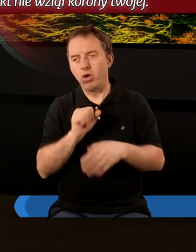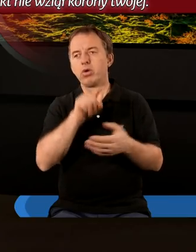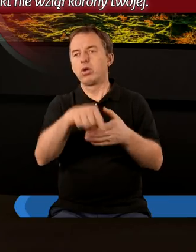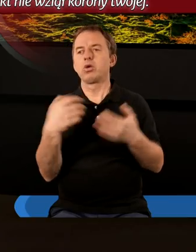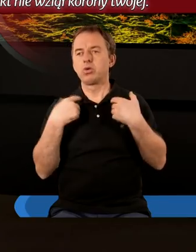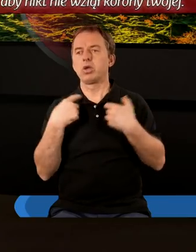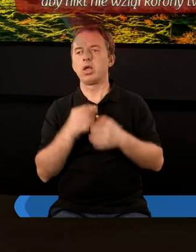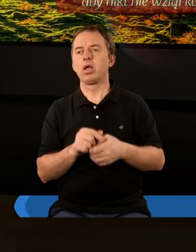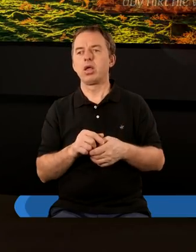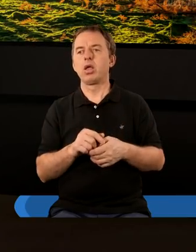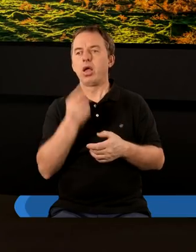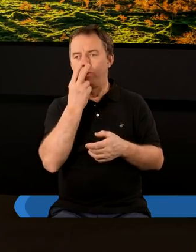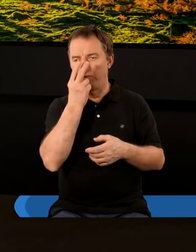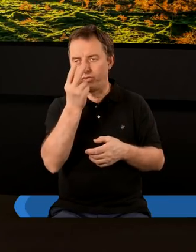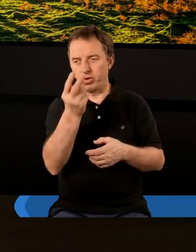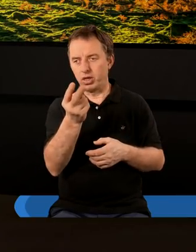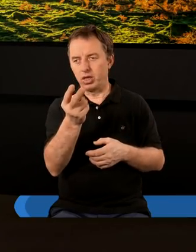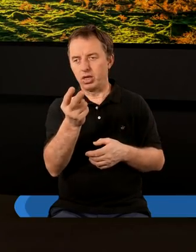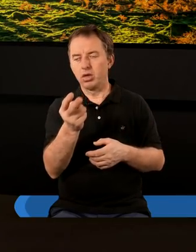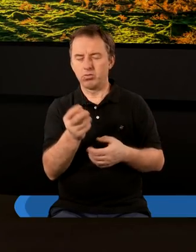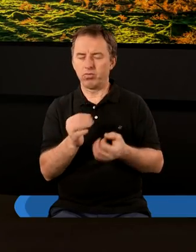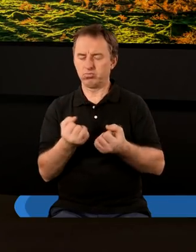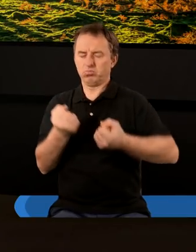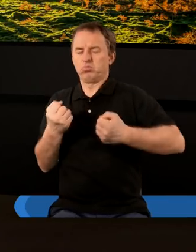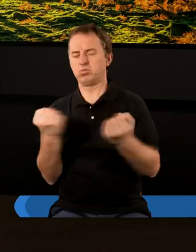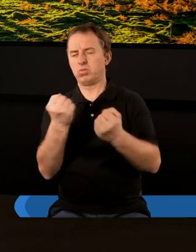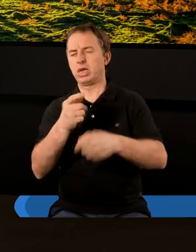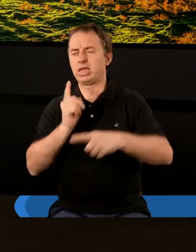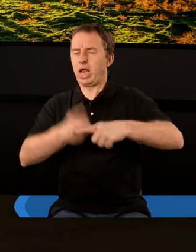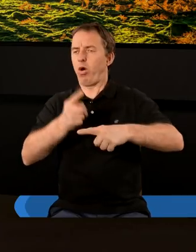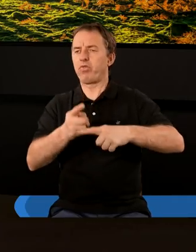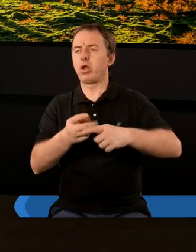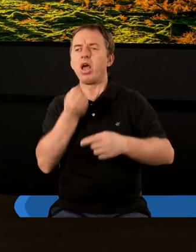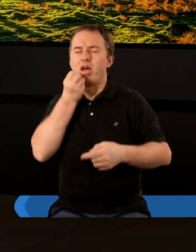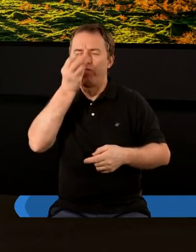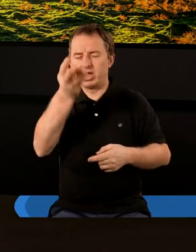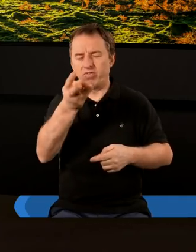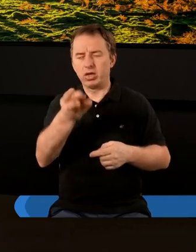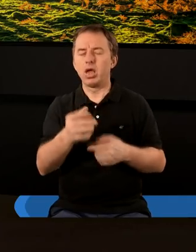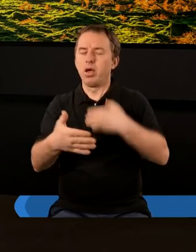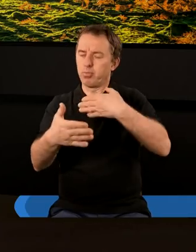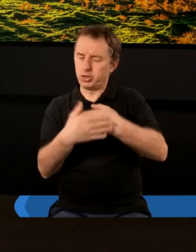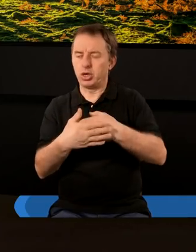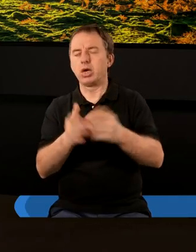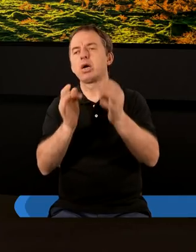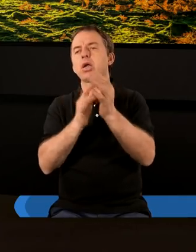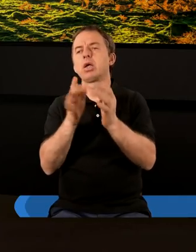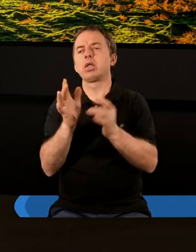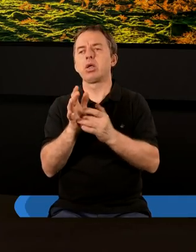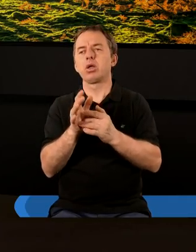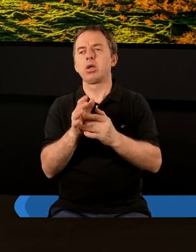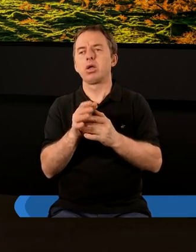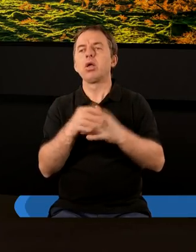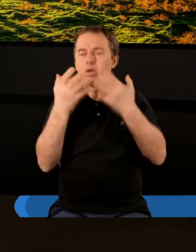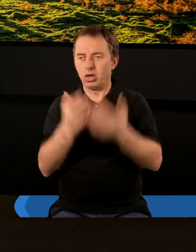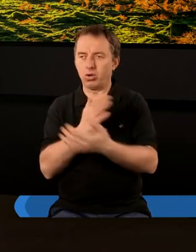koronę twojej a więc widać tutaj taką determinację wierzących wytrwać przy Chrystusie Chrystus